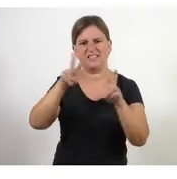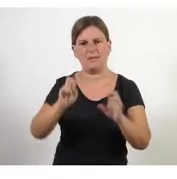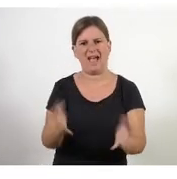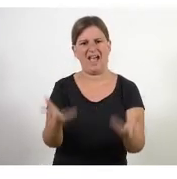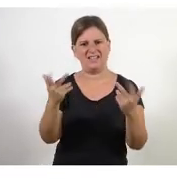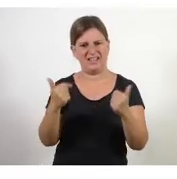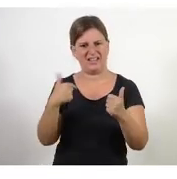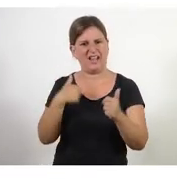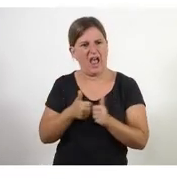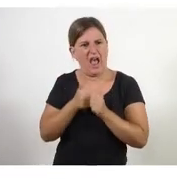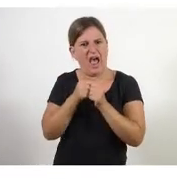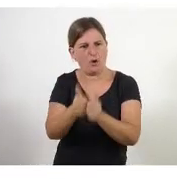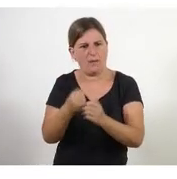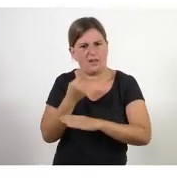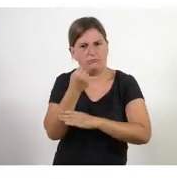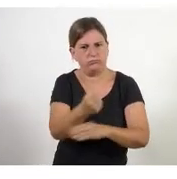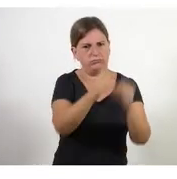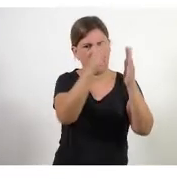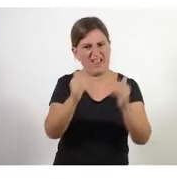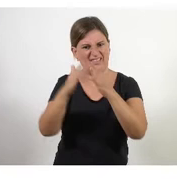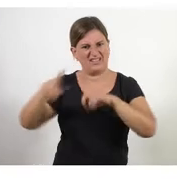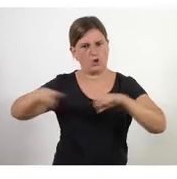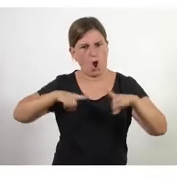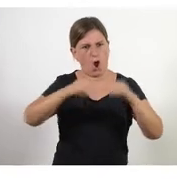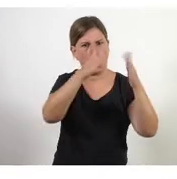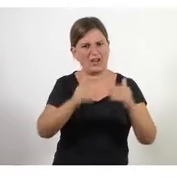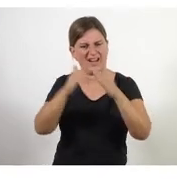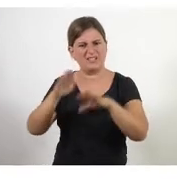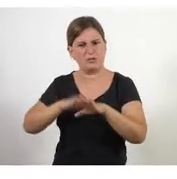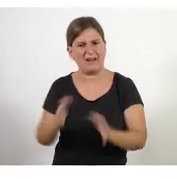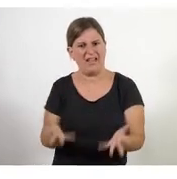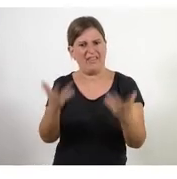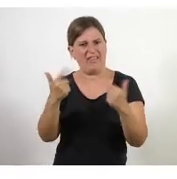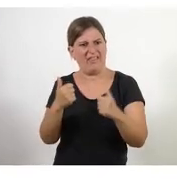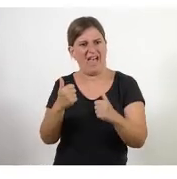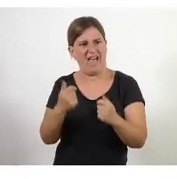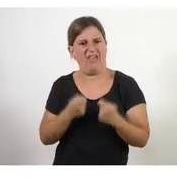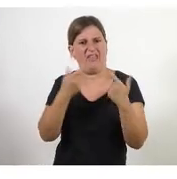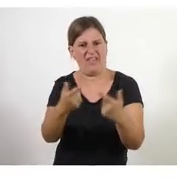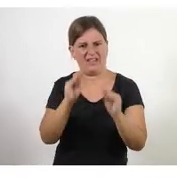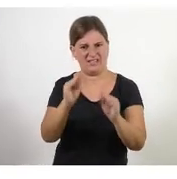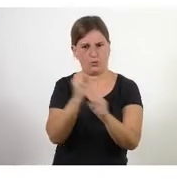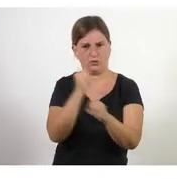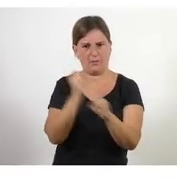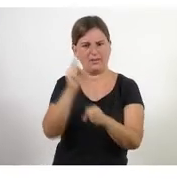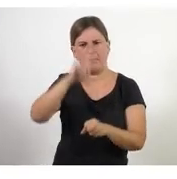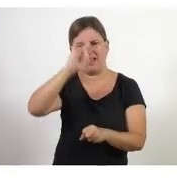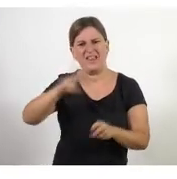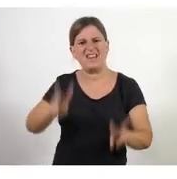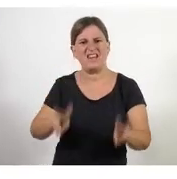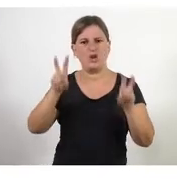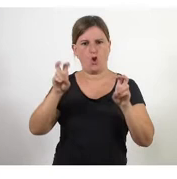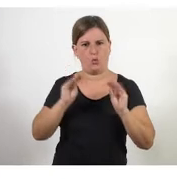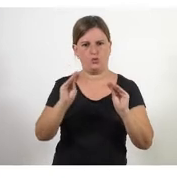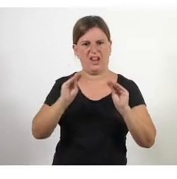'acompanyar organitzacions, entitats, a agilitzar com treballen i a innovar respecte a com treballen.